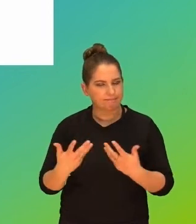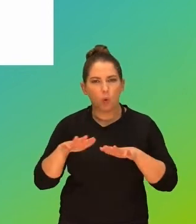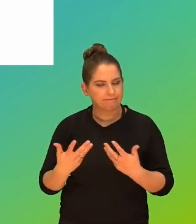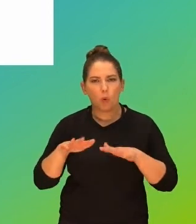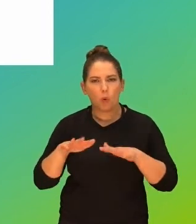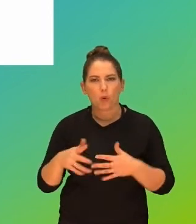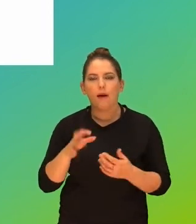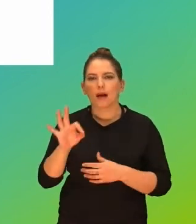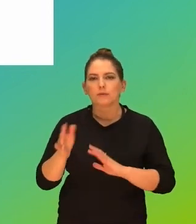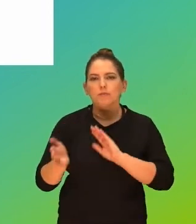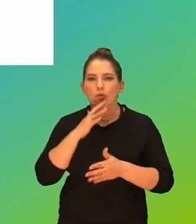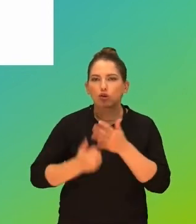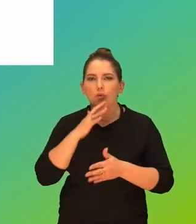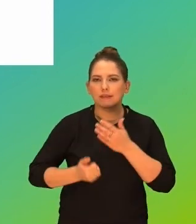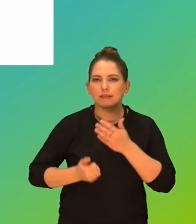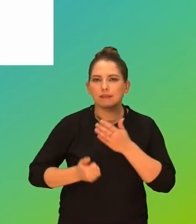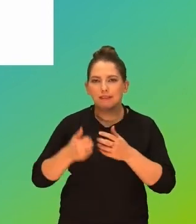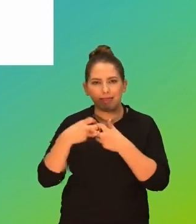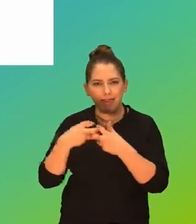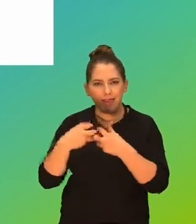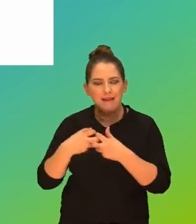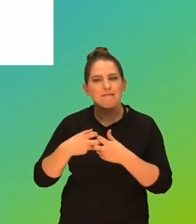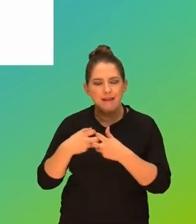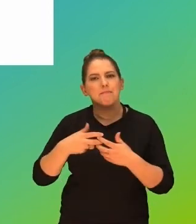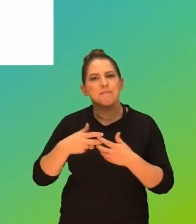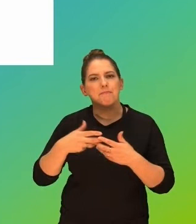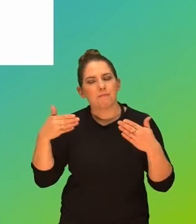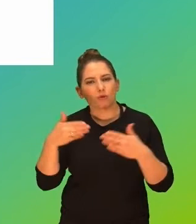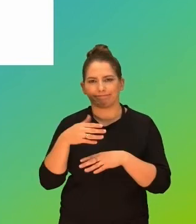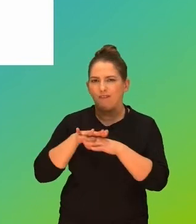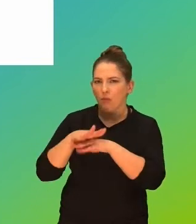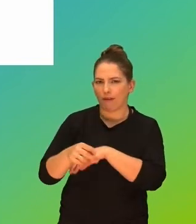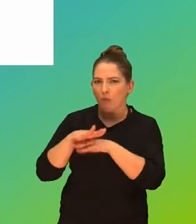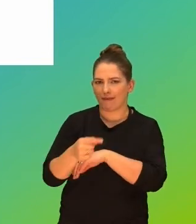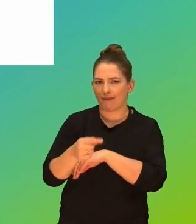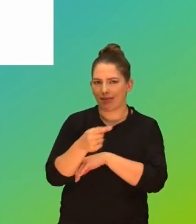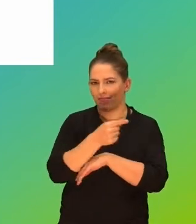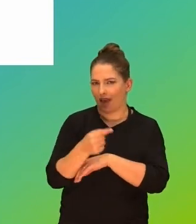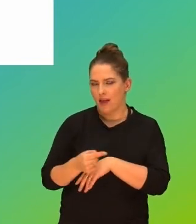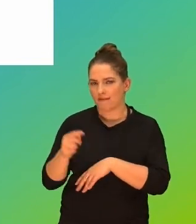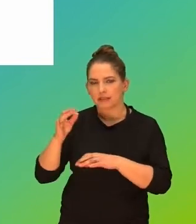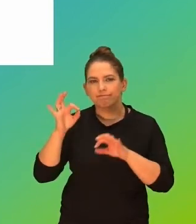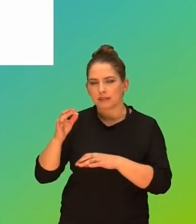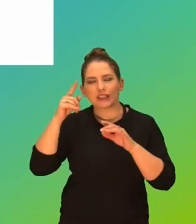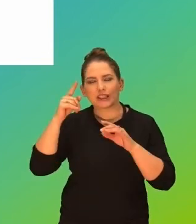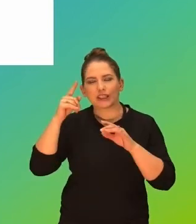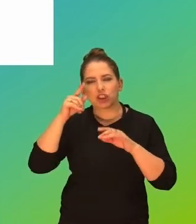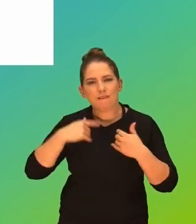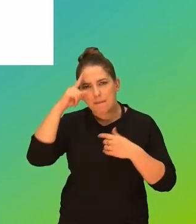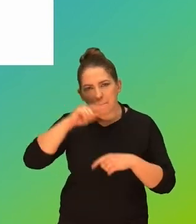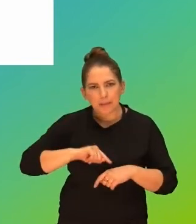że jego sposób korzystania z sieci może negatywnie wpływać na jego dobrostan psychiczny,